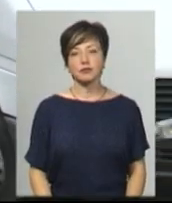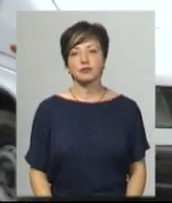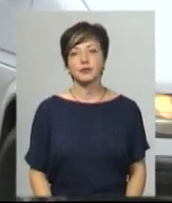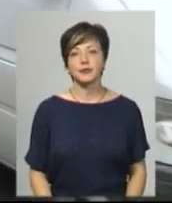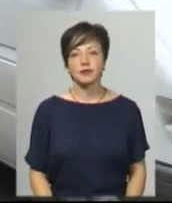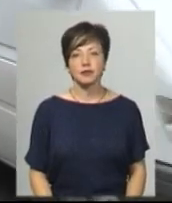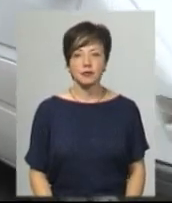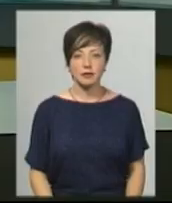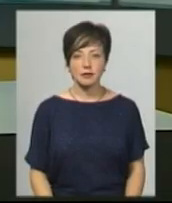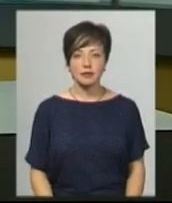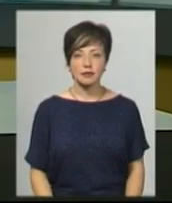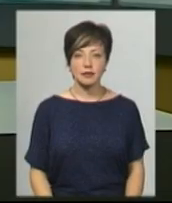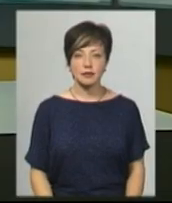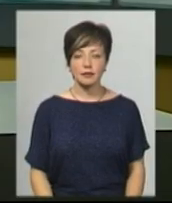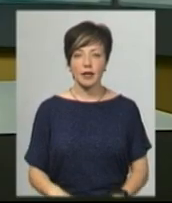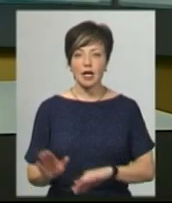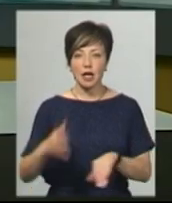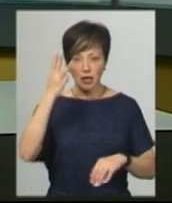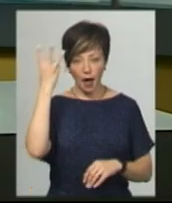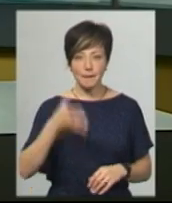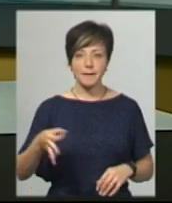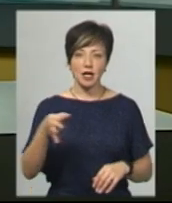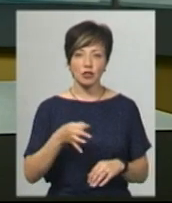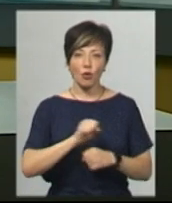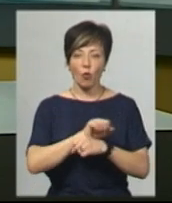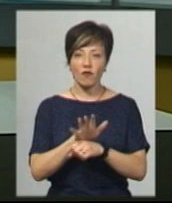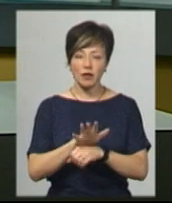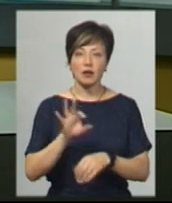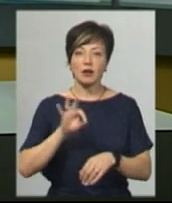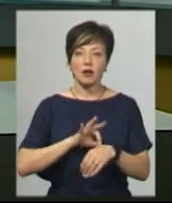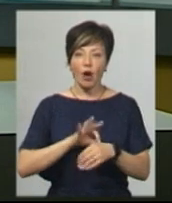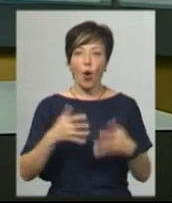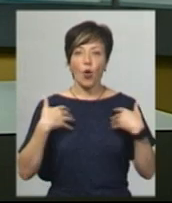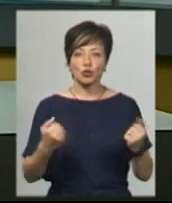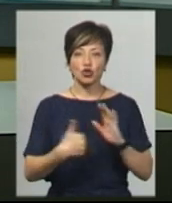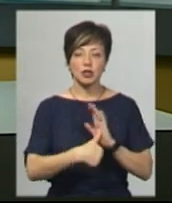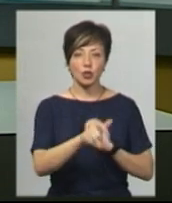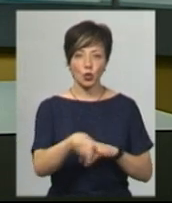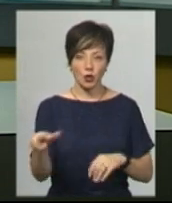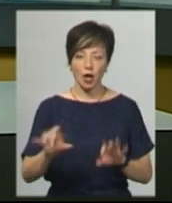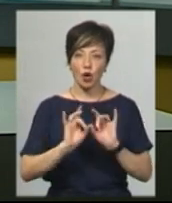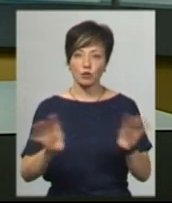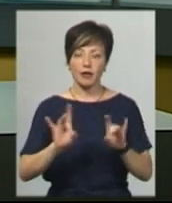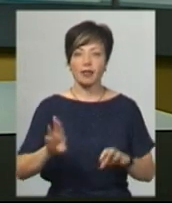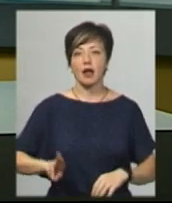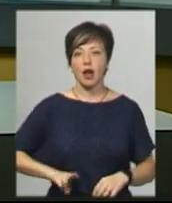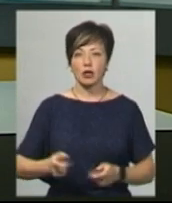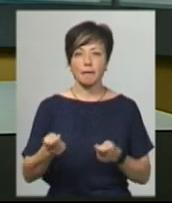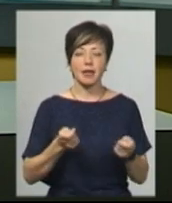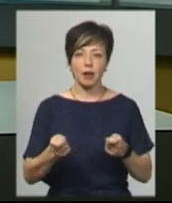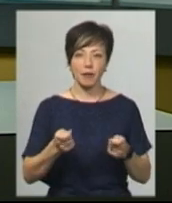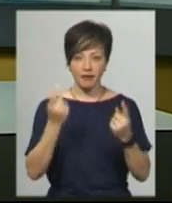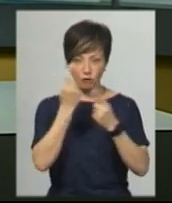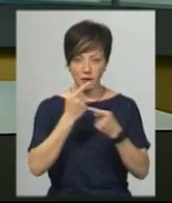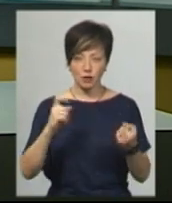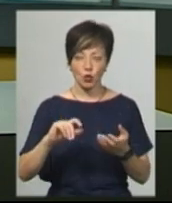Хмельницький. На Хмельниччині від COVID-19 одужало шестеро людей. Про це Суспільному розповіла директорка Департаменту